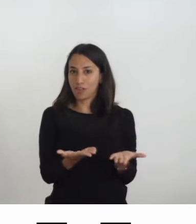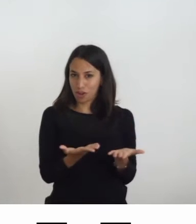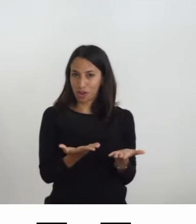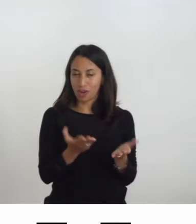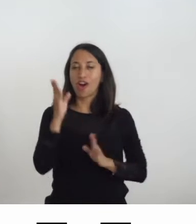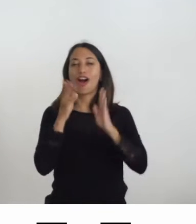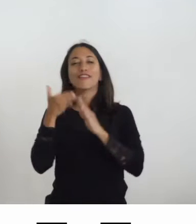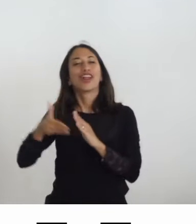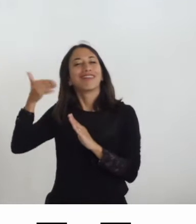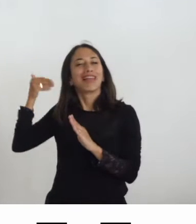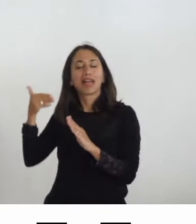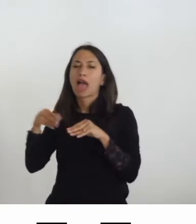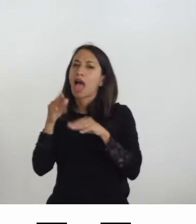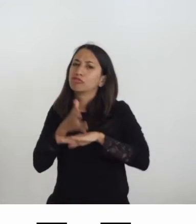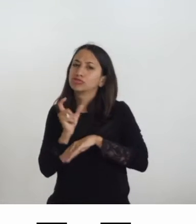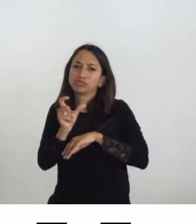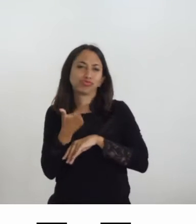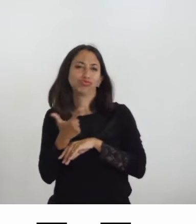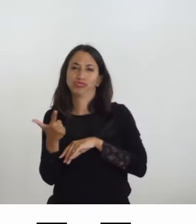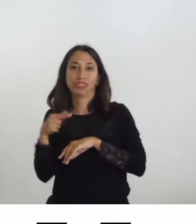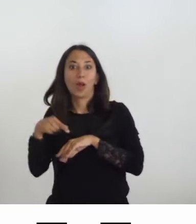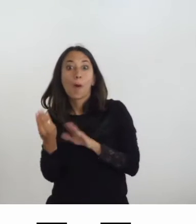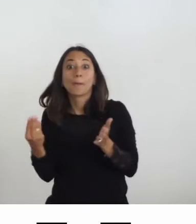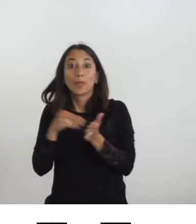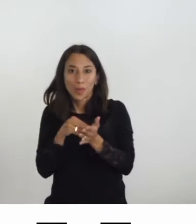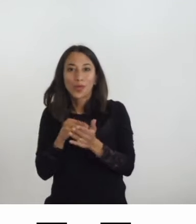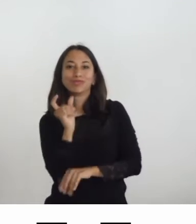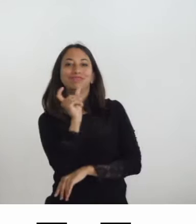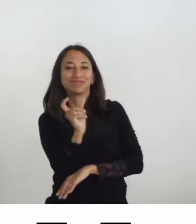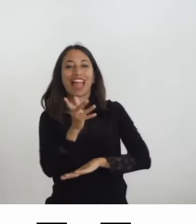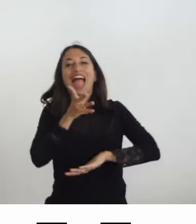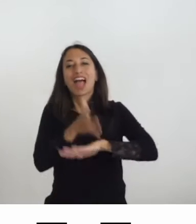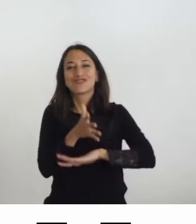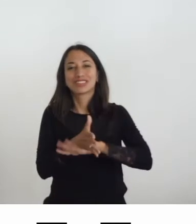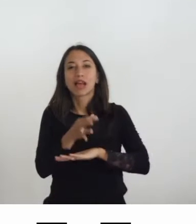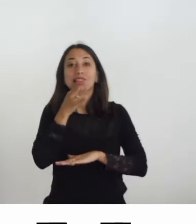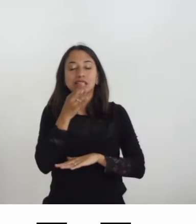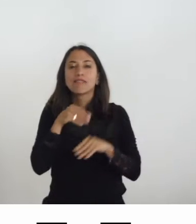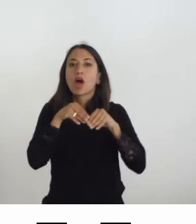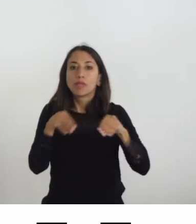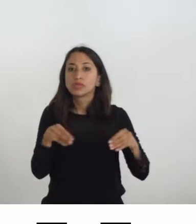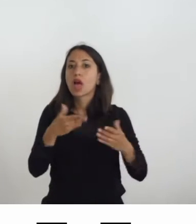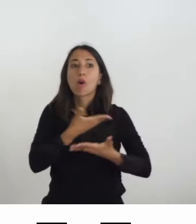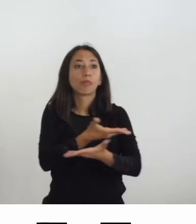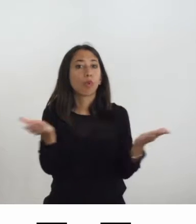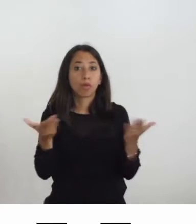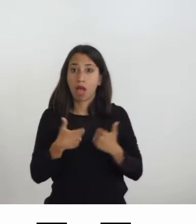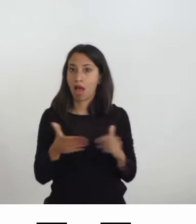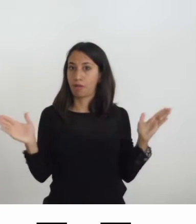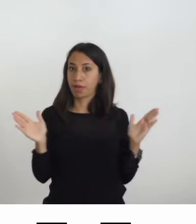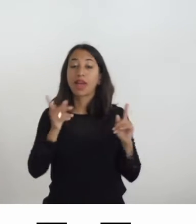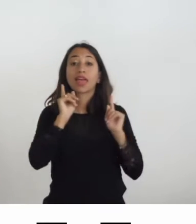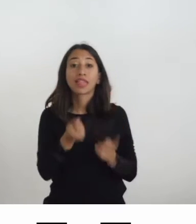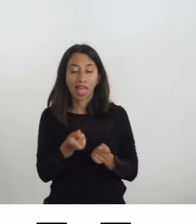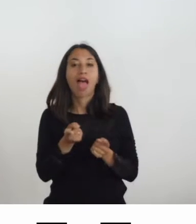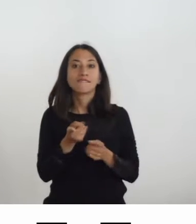definizione precedente è appunto che viene detto i musei sono aperti al pubblico, accessibili e inclusivi,